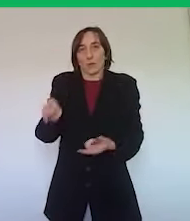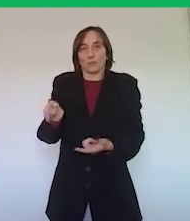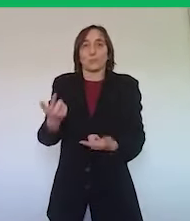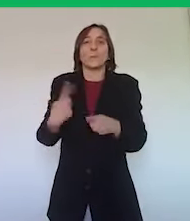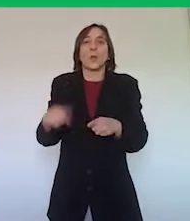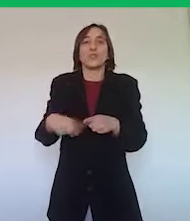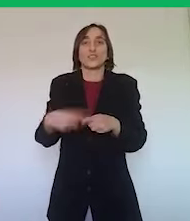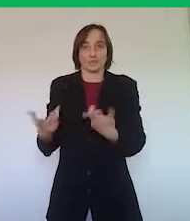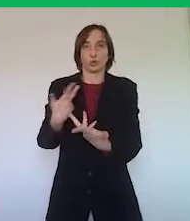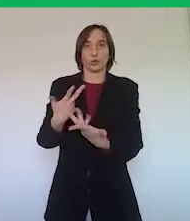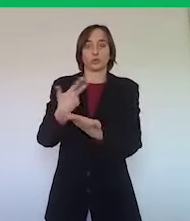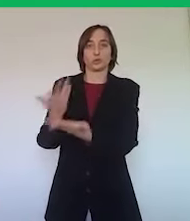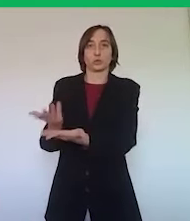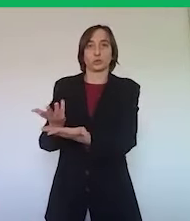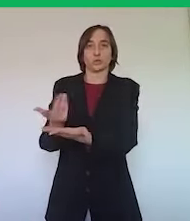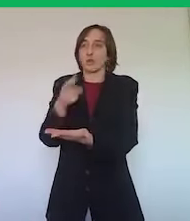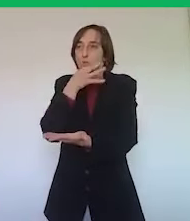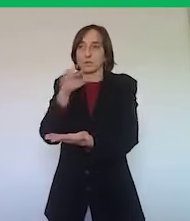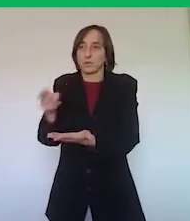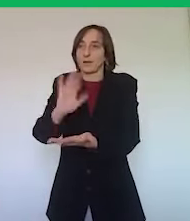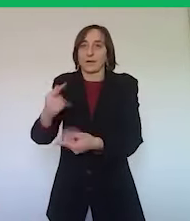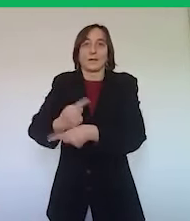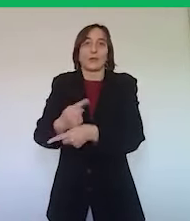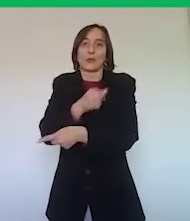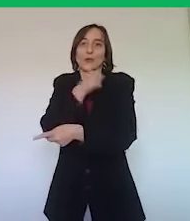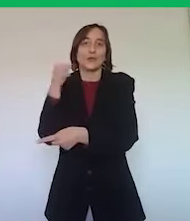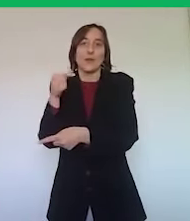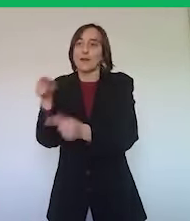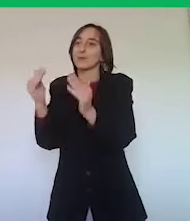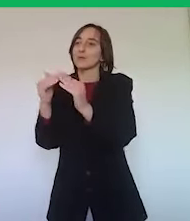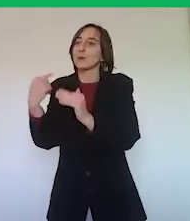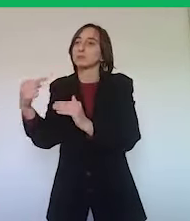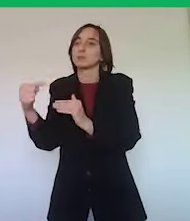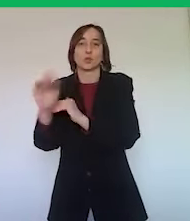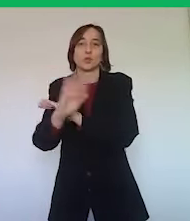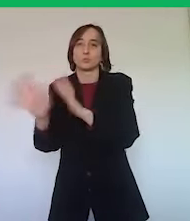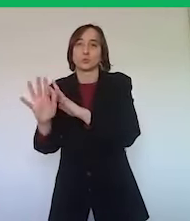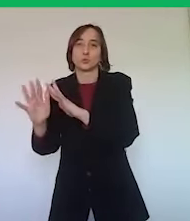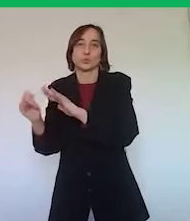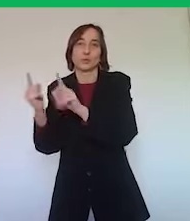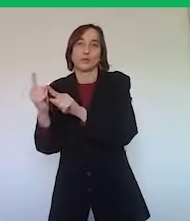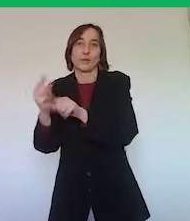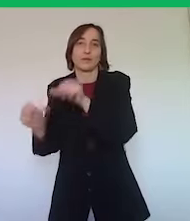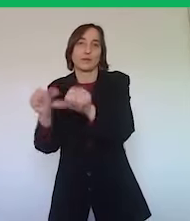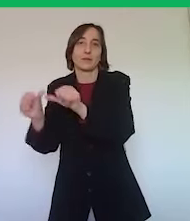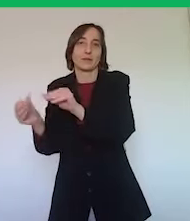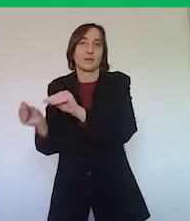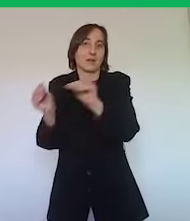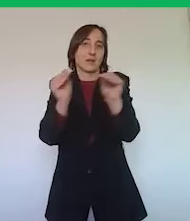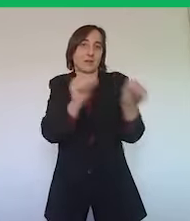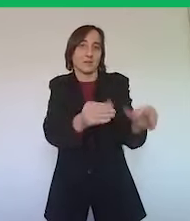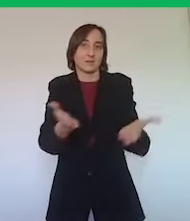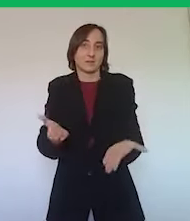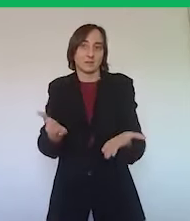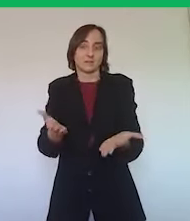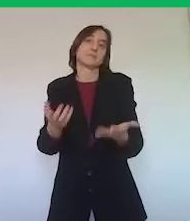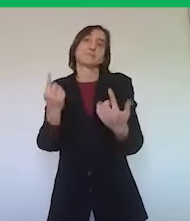indifferibile per cui è necessario muoversi dalla propria abitazione per effettuare anche in questo caso